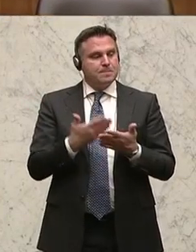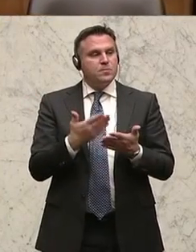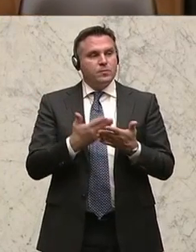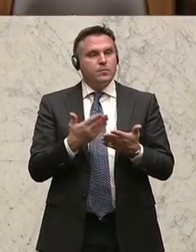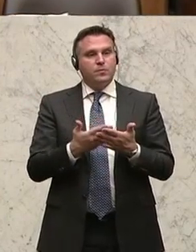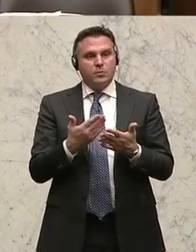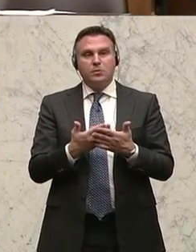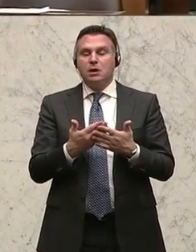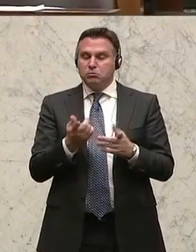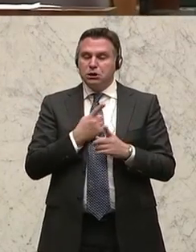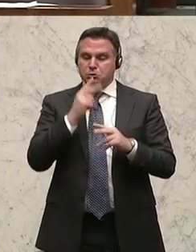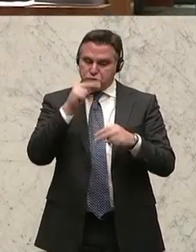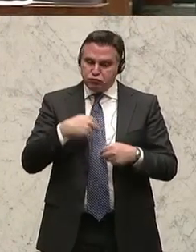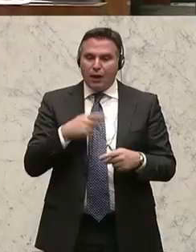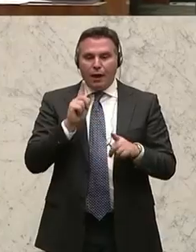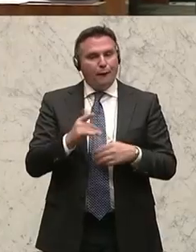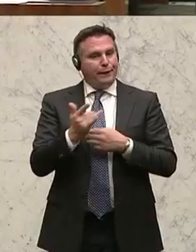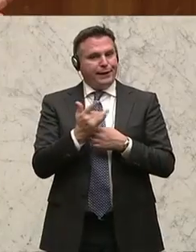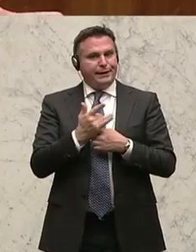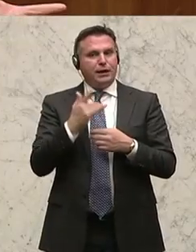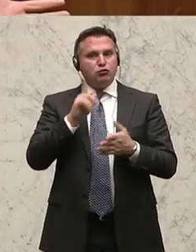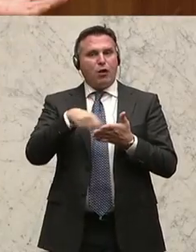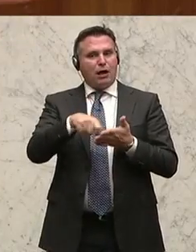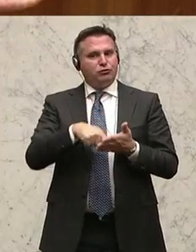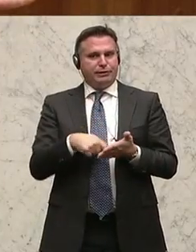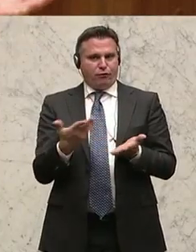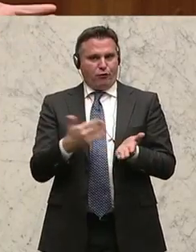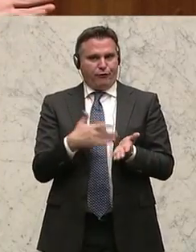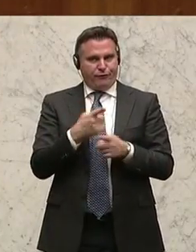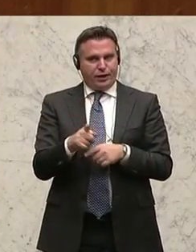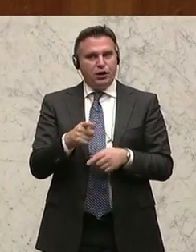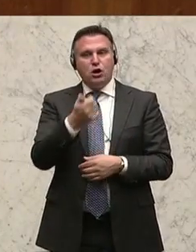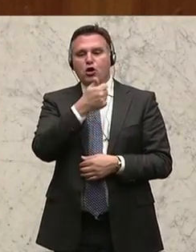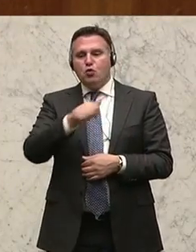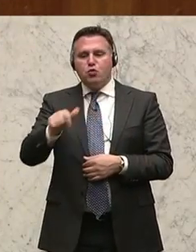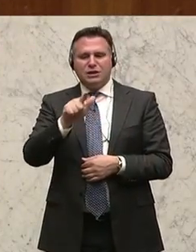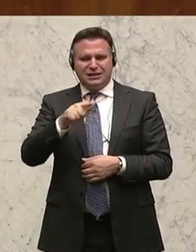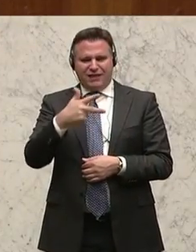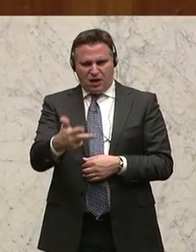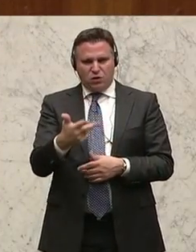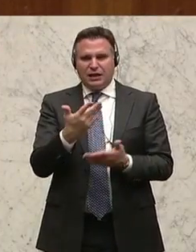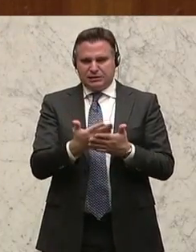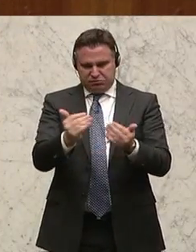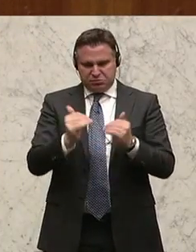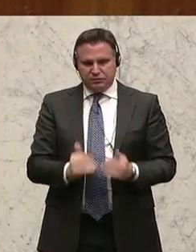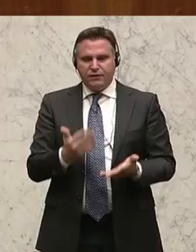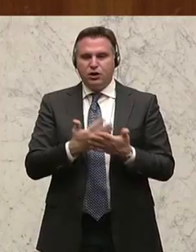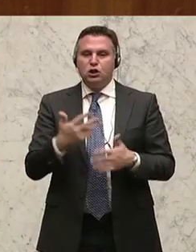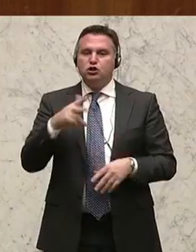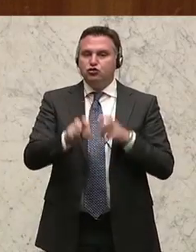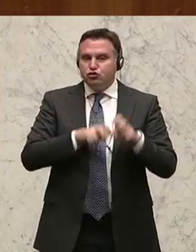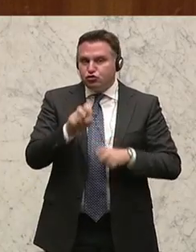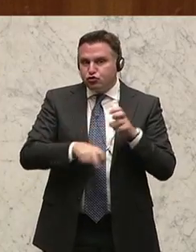muss man dann selbstkritisch sein, wo können wir nachbessern. Wir sind zum Beispiel auf Platz 132 bei den Auswirkungen von Steuern und